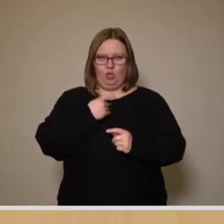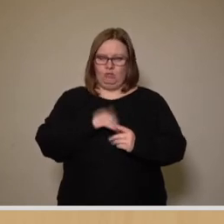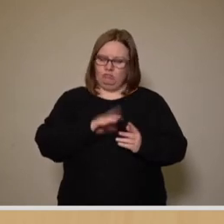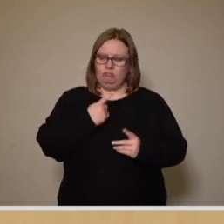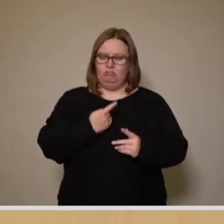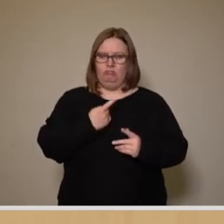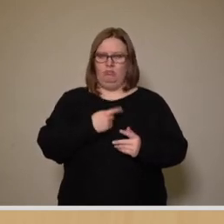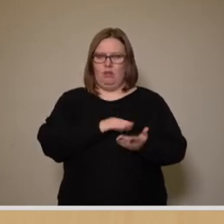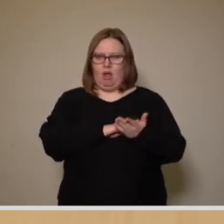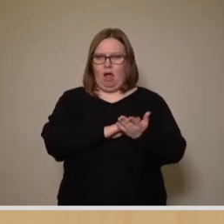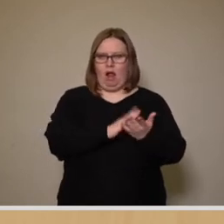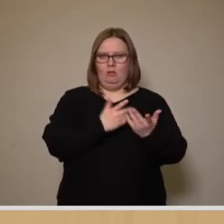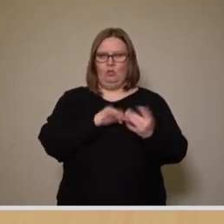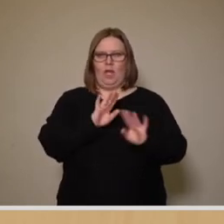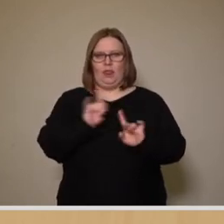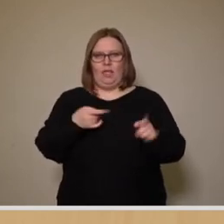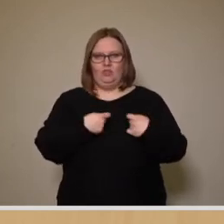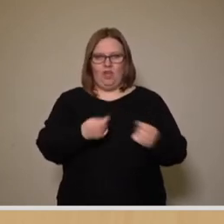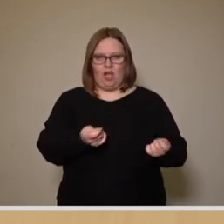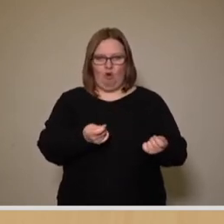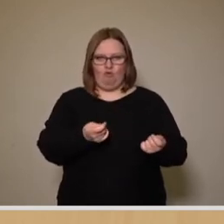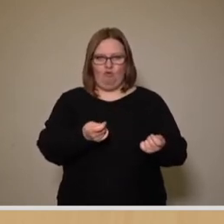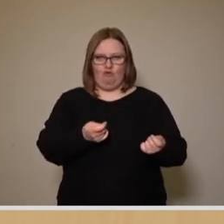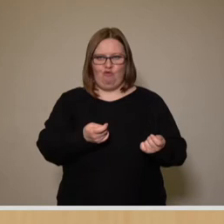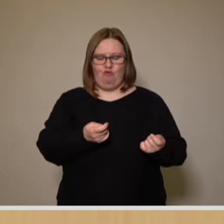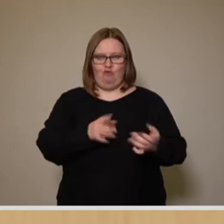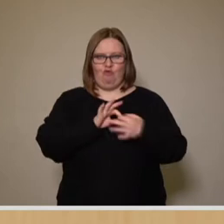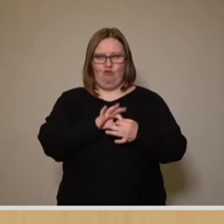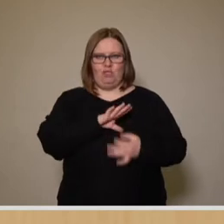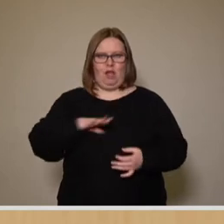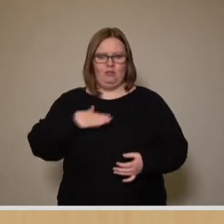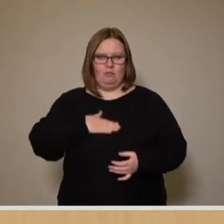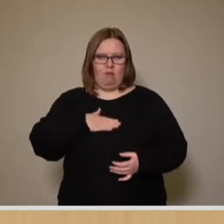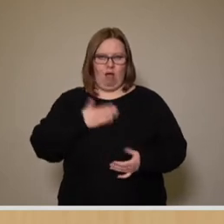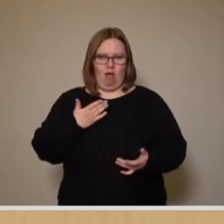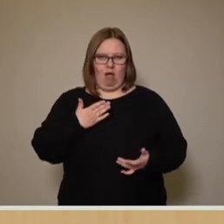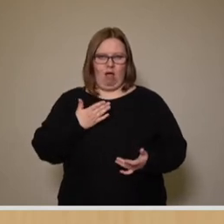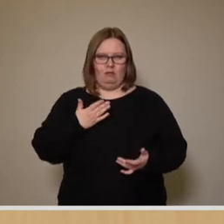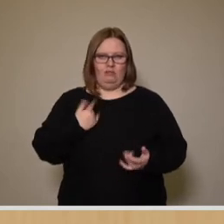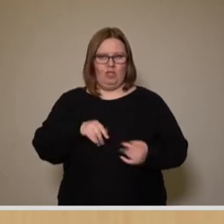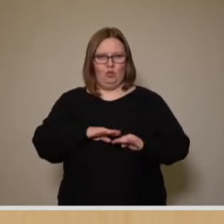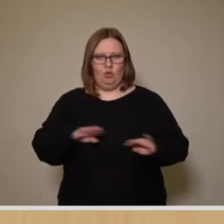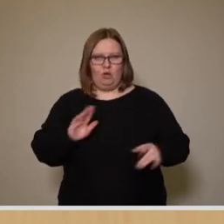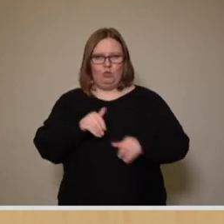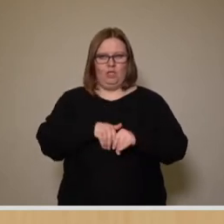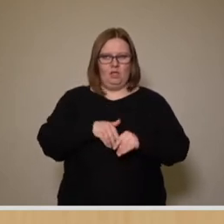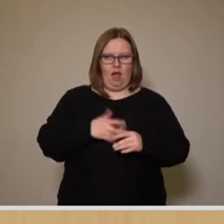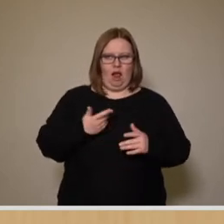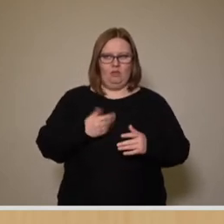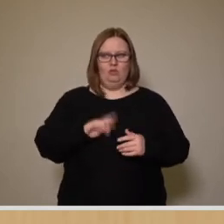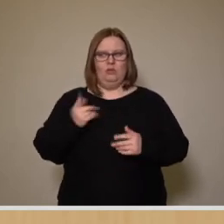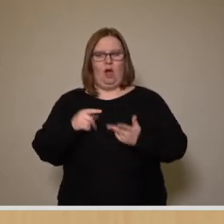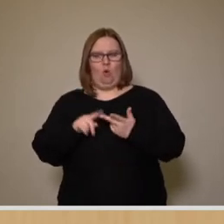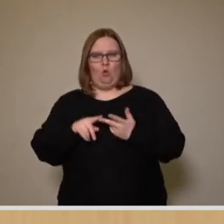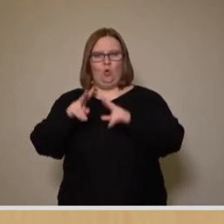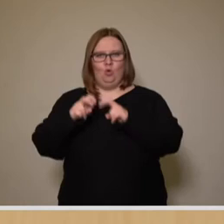bzw. den Nichtverkauf des Sachsenbades zur Grundlage und zum Inhalt haben. Und wir haben